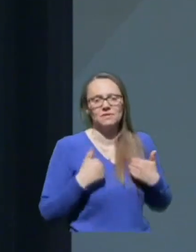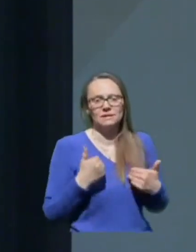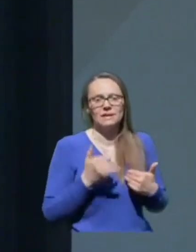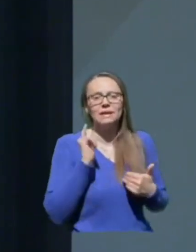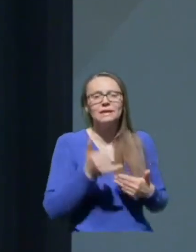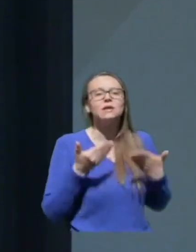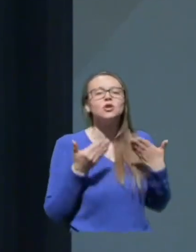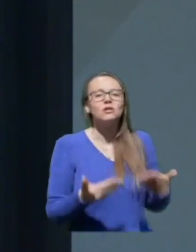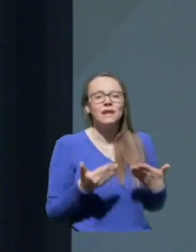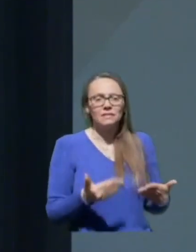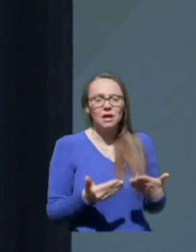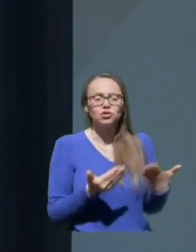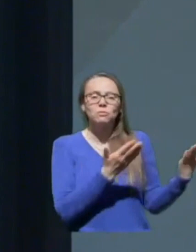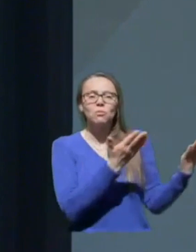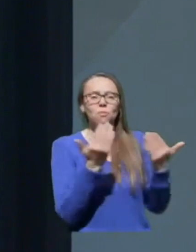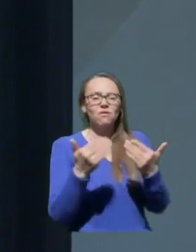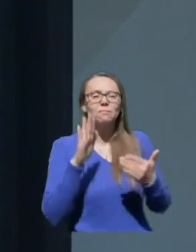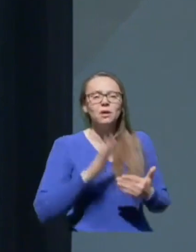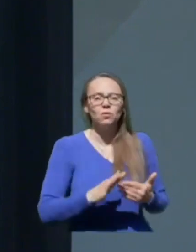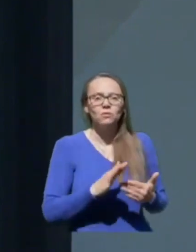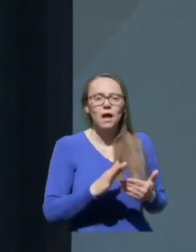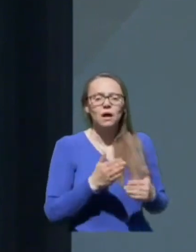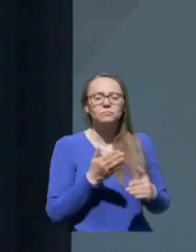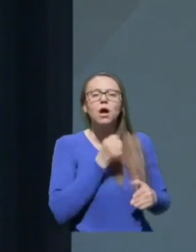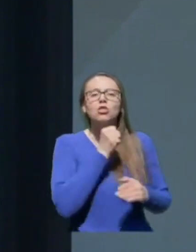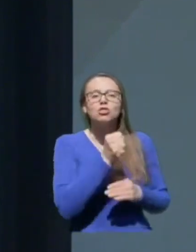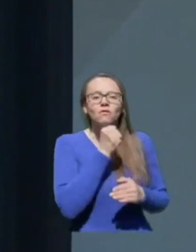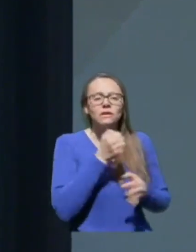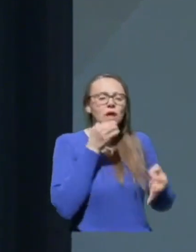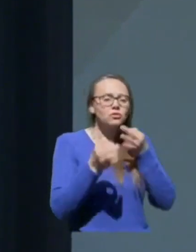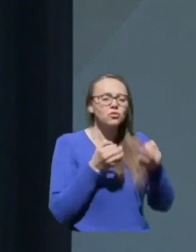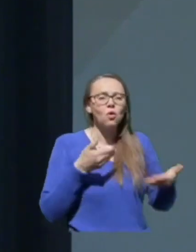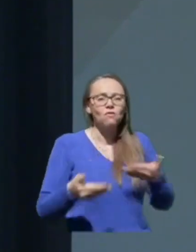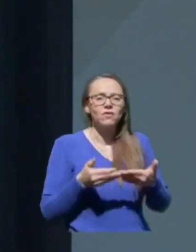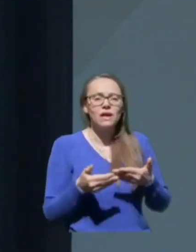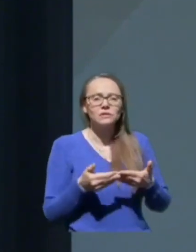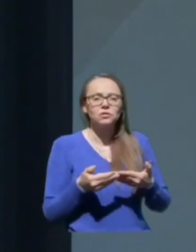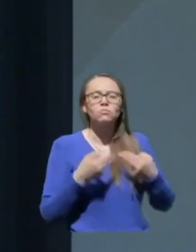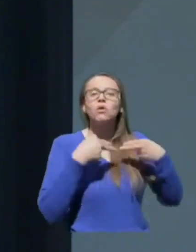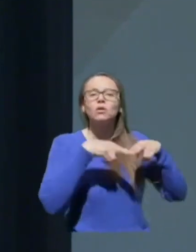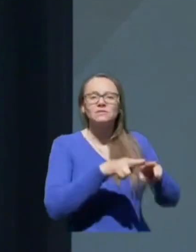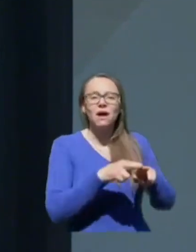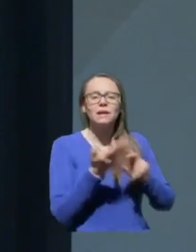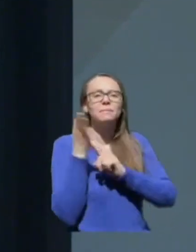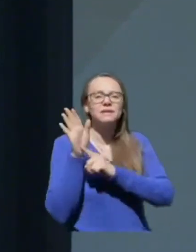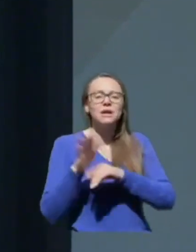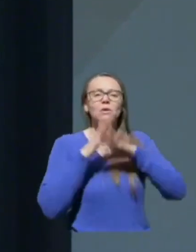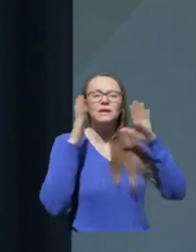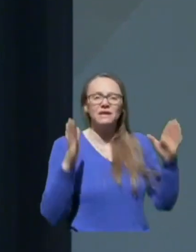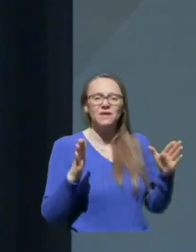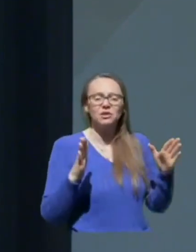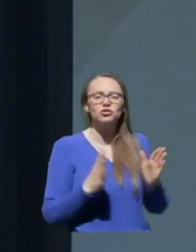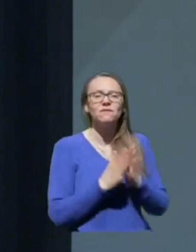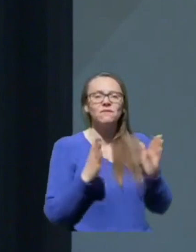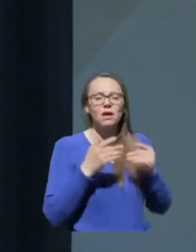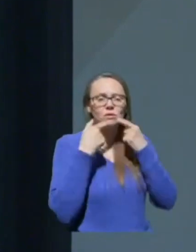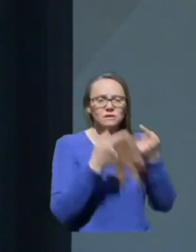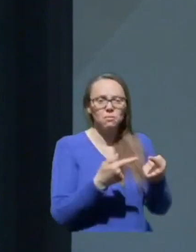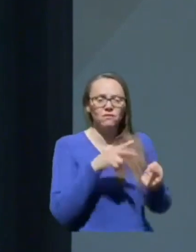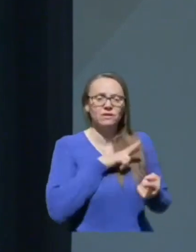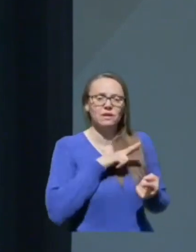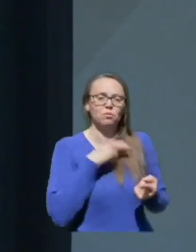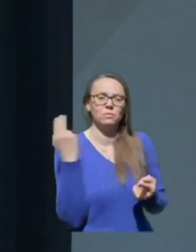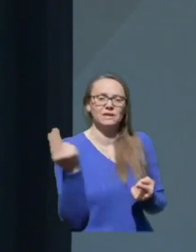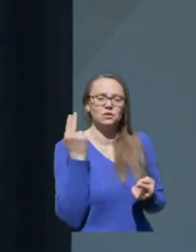današnjemu povabilu na novinarsko konferenco odzvali predstavniki večjih veroizpovedi v Republiki Sloveniji, ki